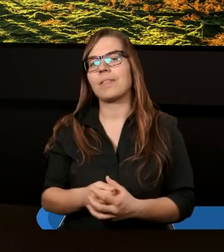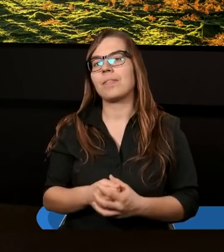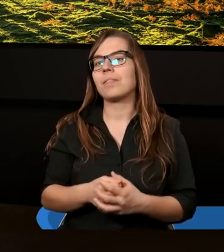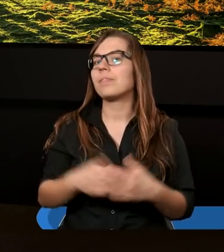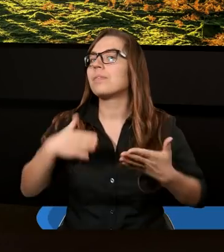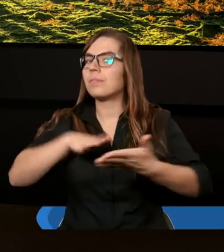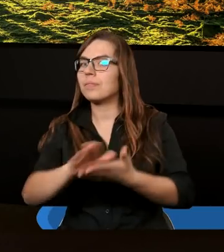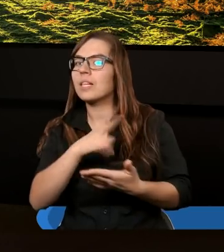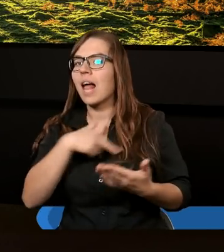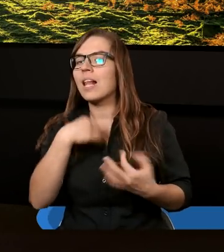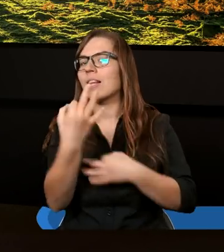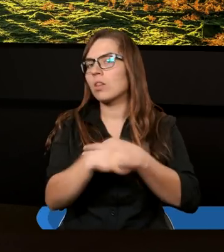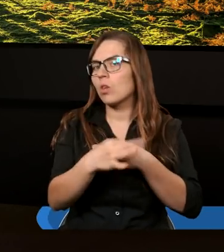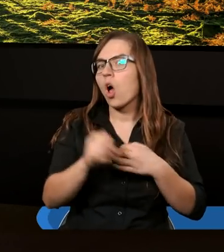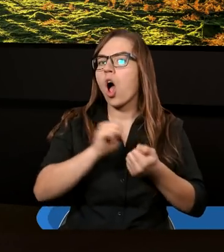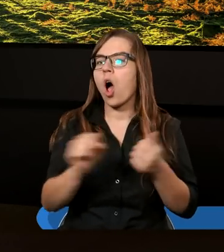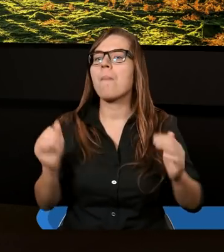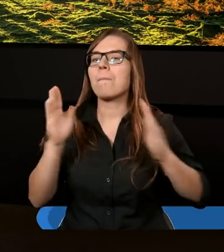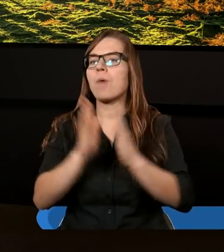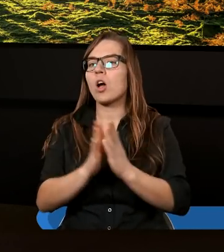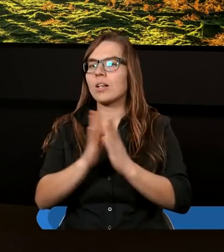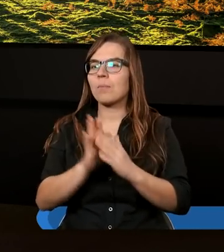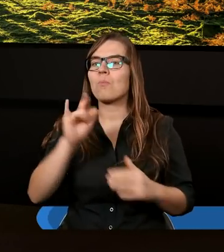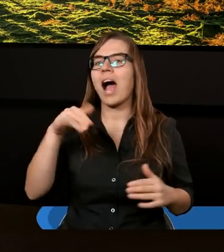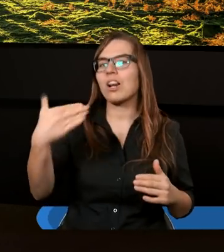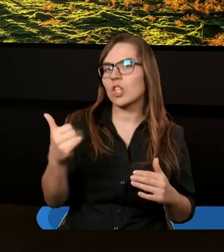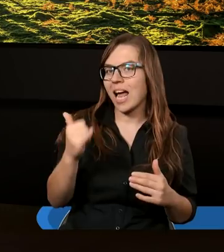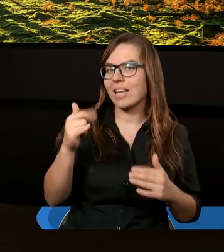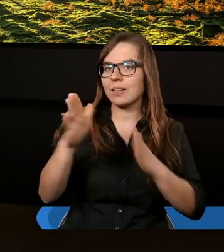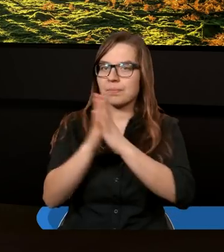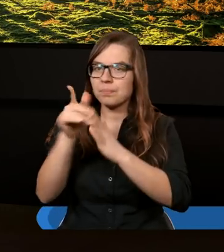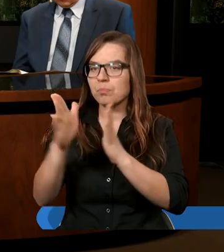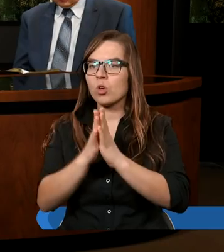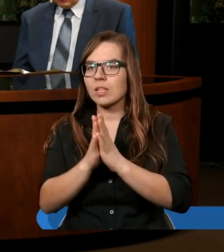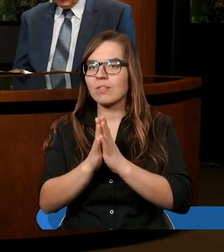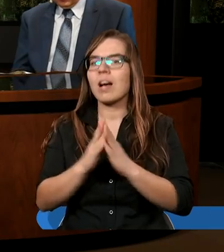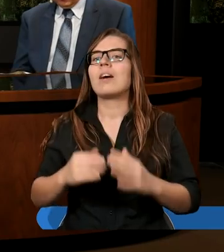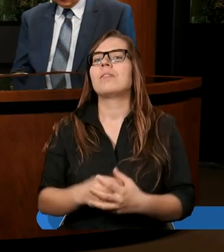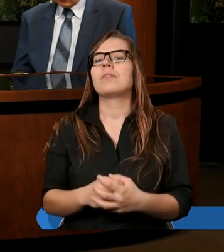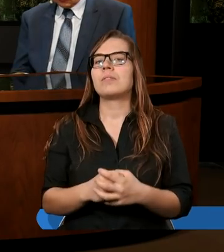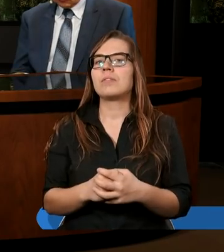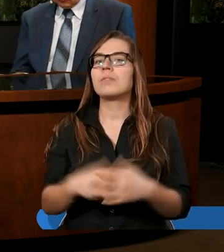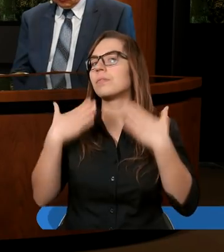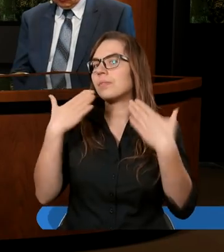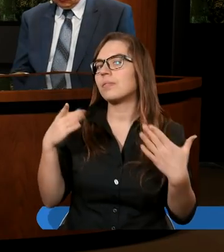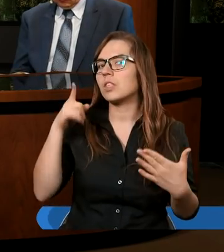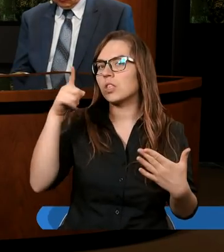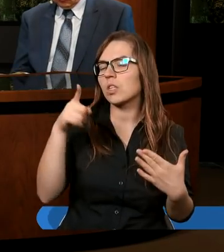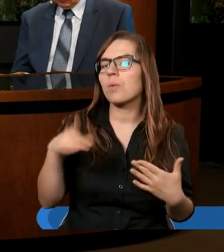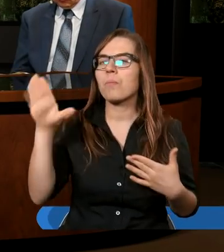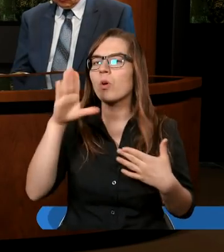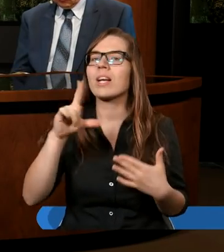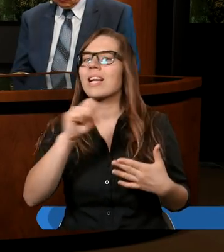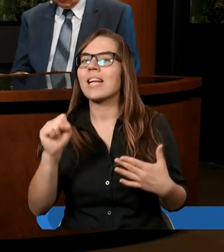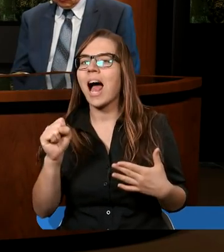Rozpoczniemy nasze studium od modlitwy. Błażeju, poproszę Cię o modlitwę. Dziękujemy Tobie, nasz